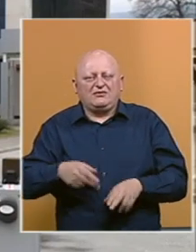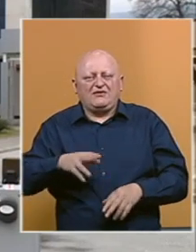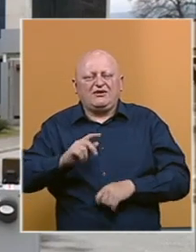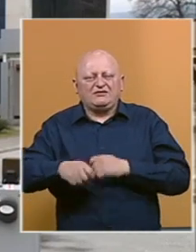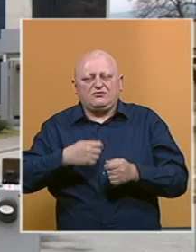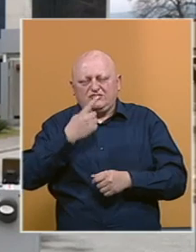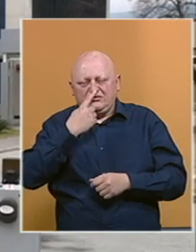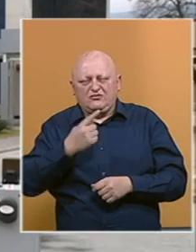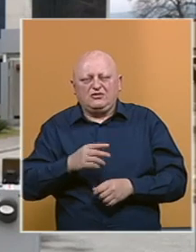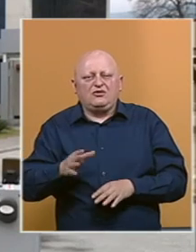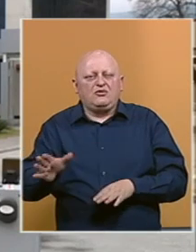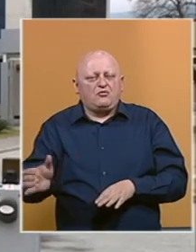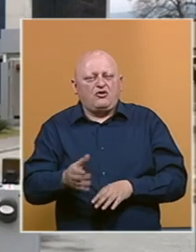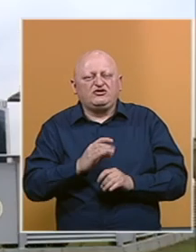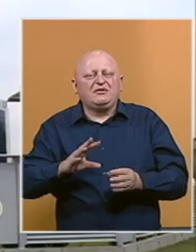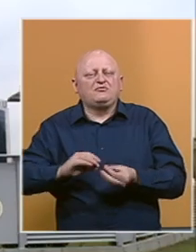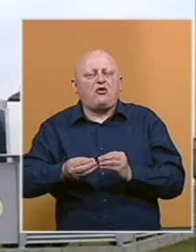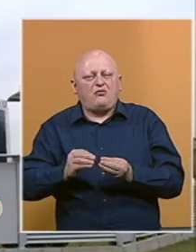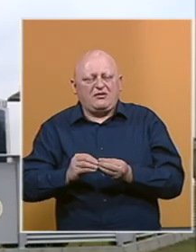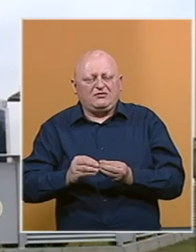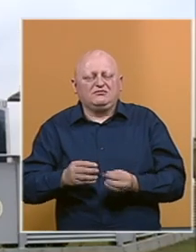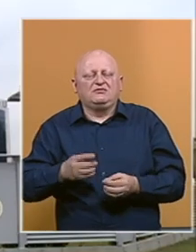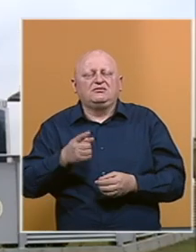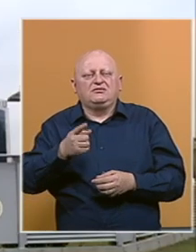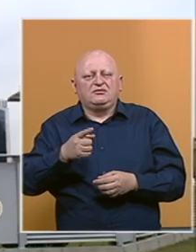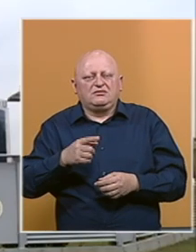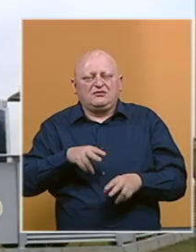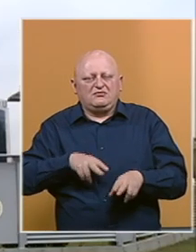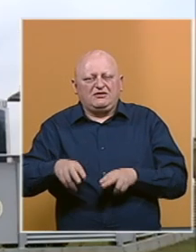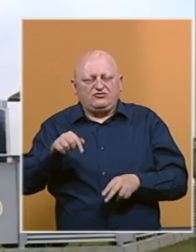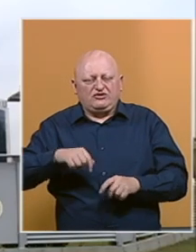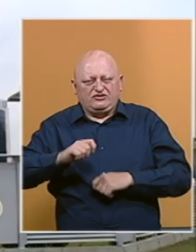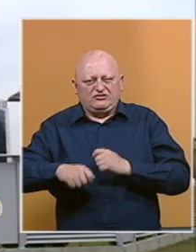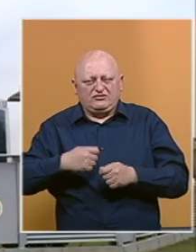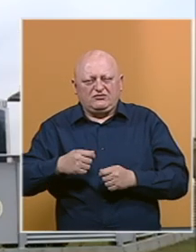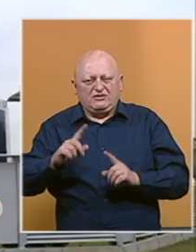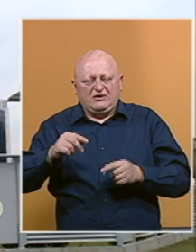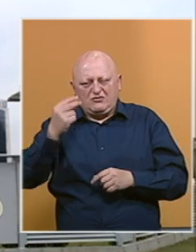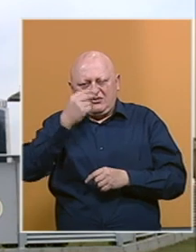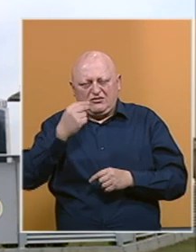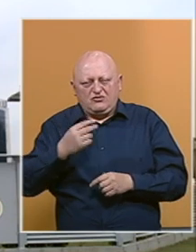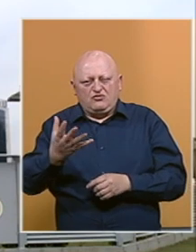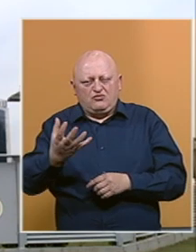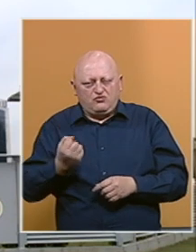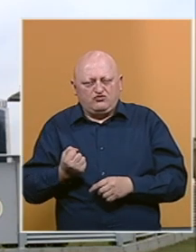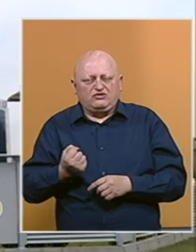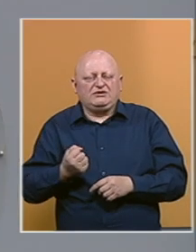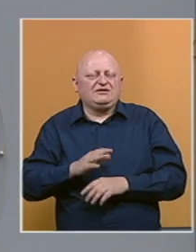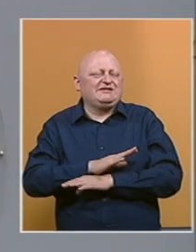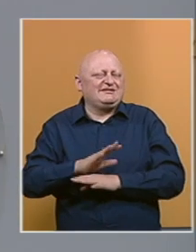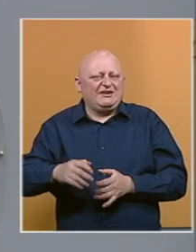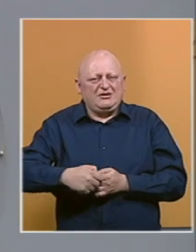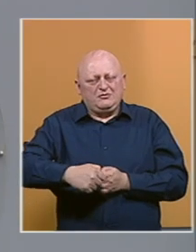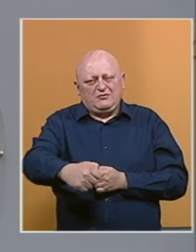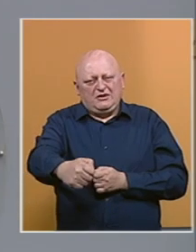poslova Rusije protekne bez problema. Također, iz Ministarstva unutrašnjih poslova RS-a kažu, poduzete su sve